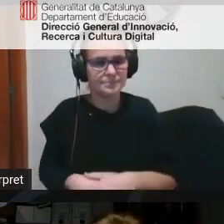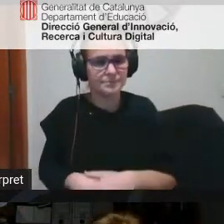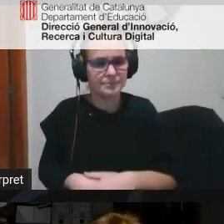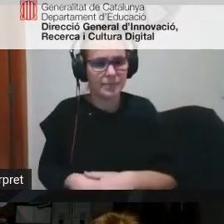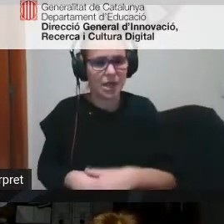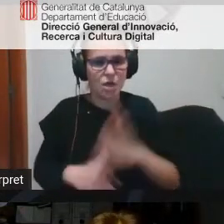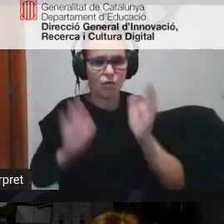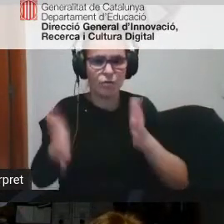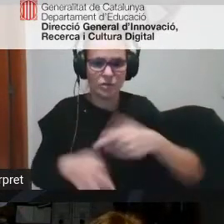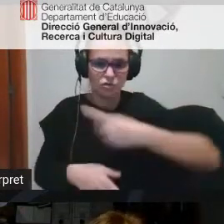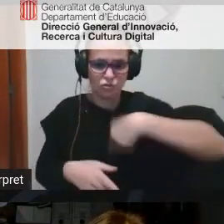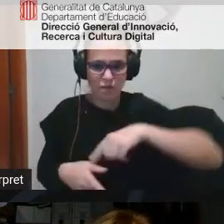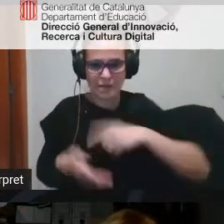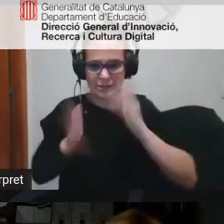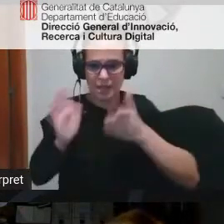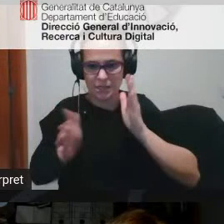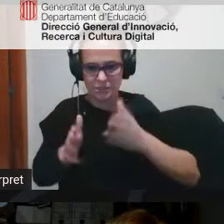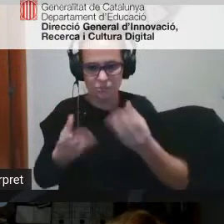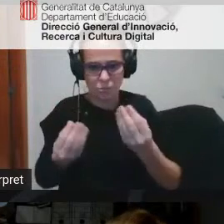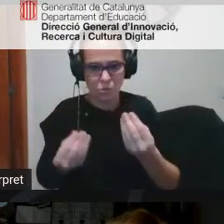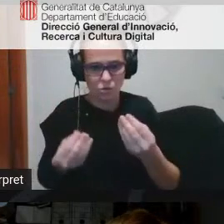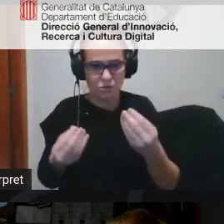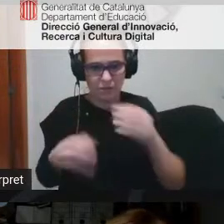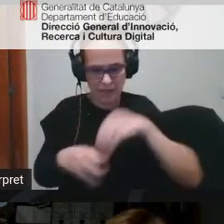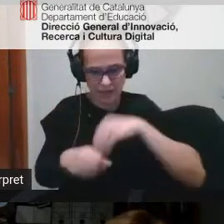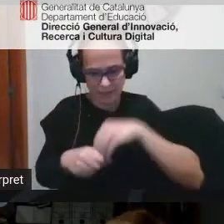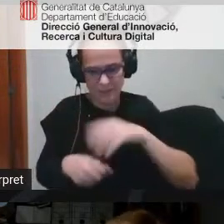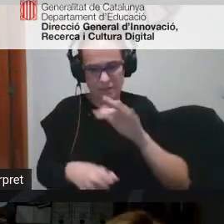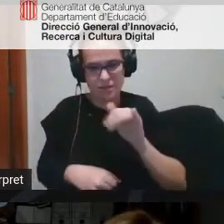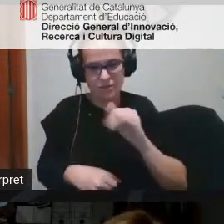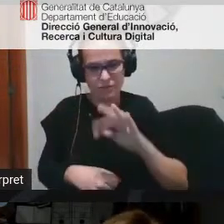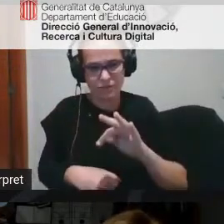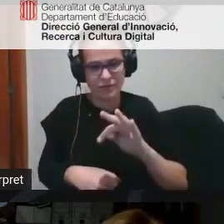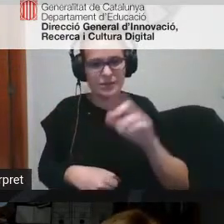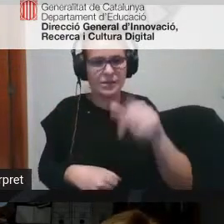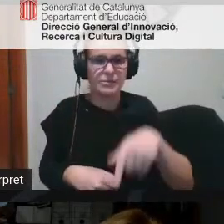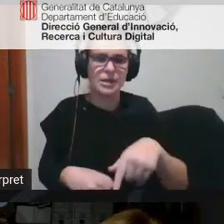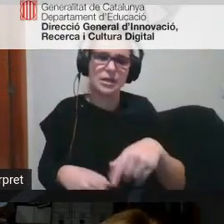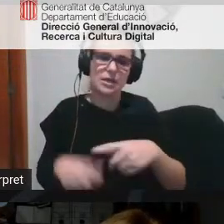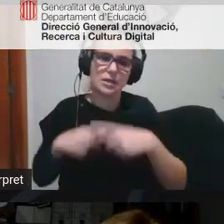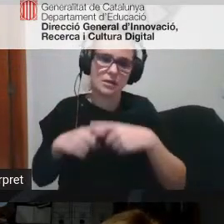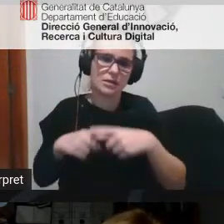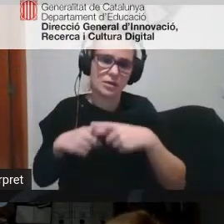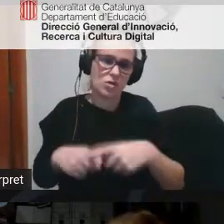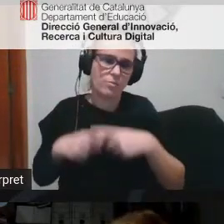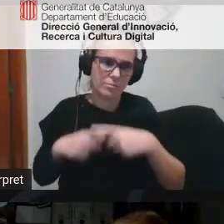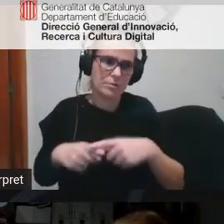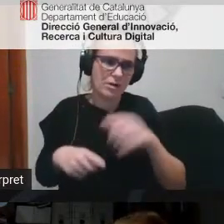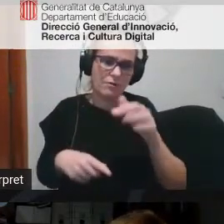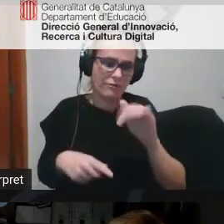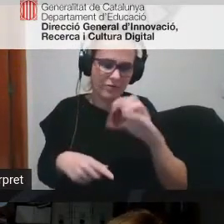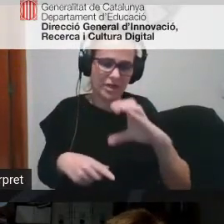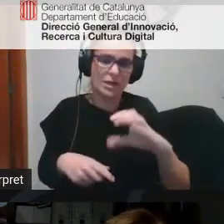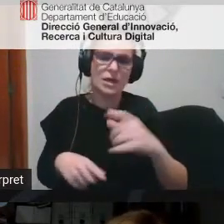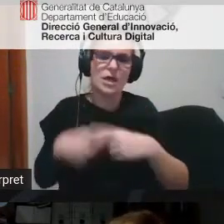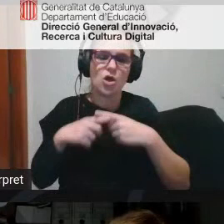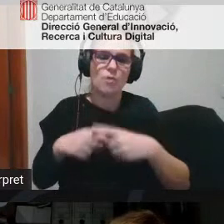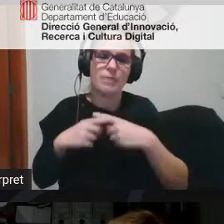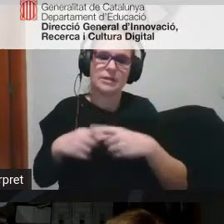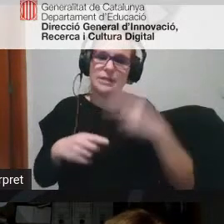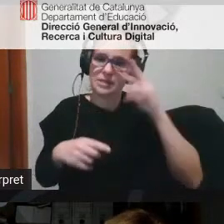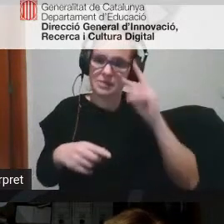entre nosaltres i compartir experiències també els projectes que hem fet més